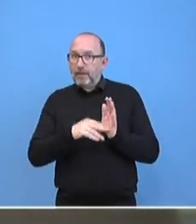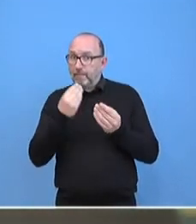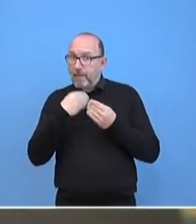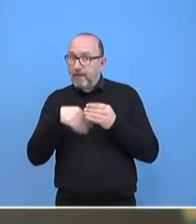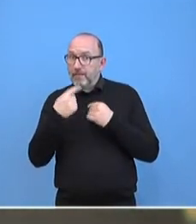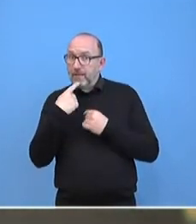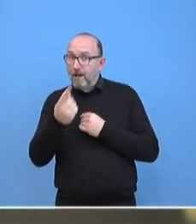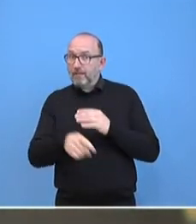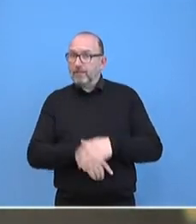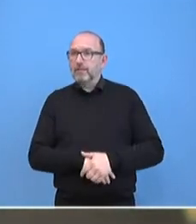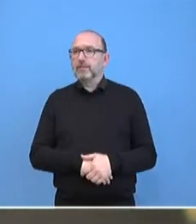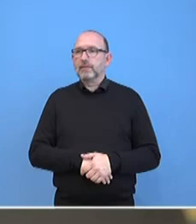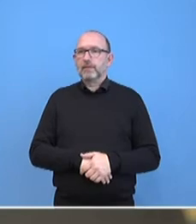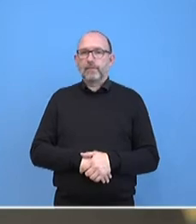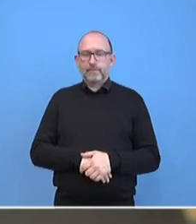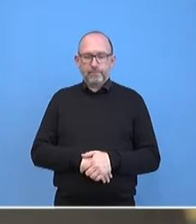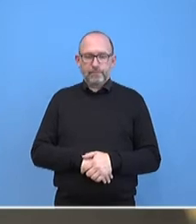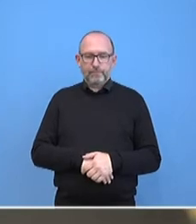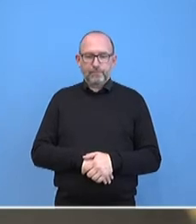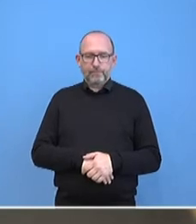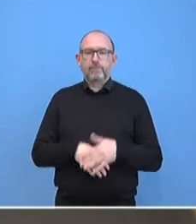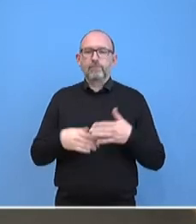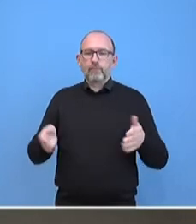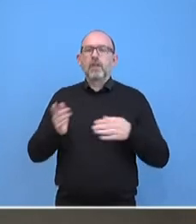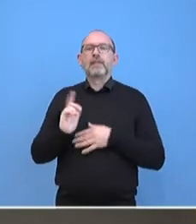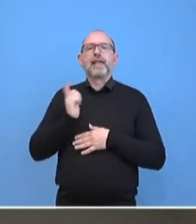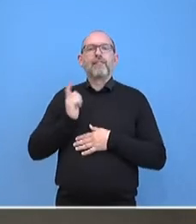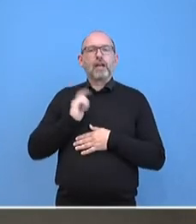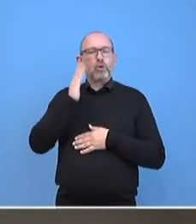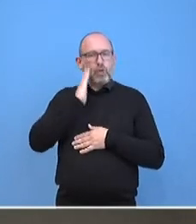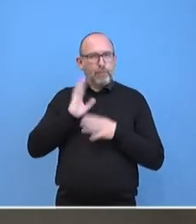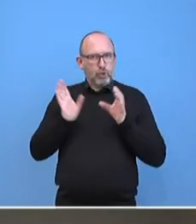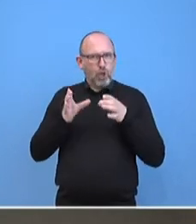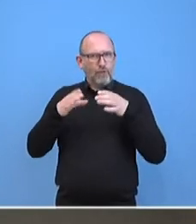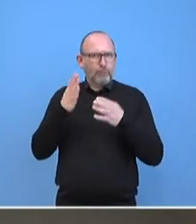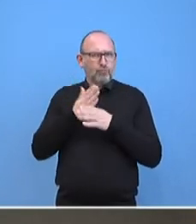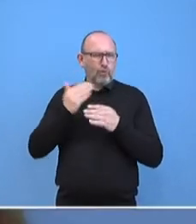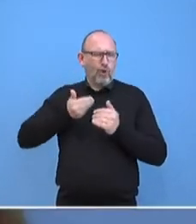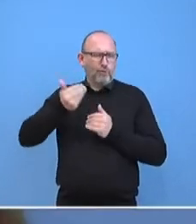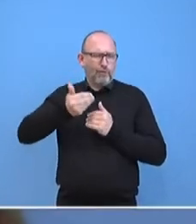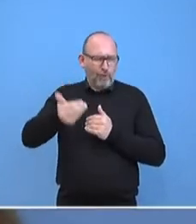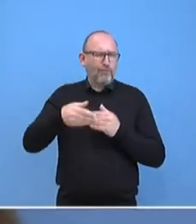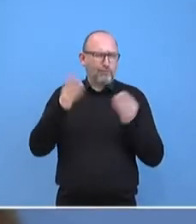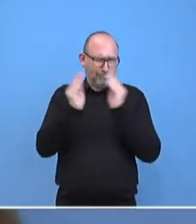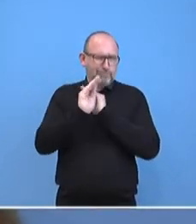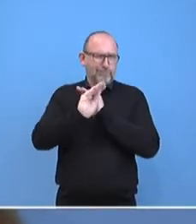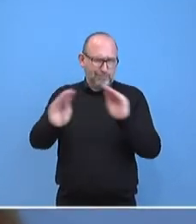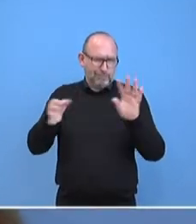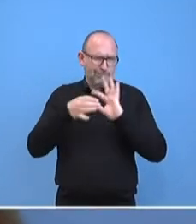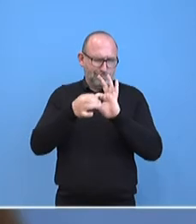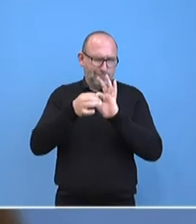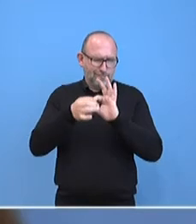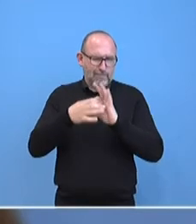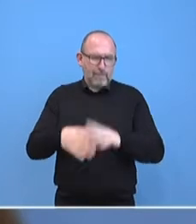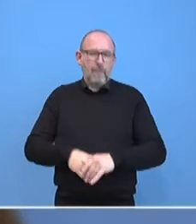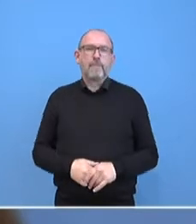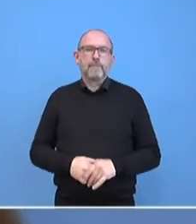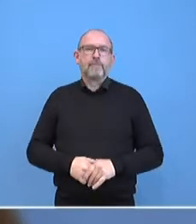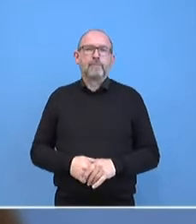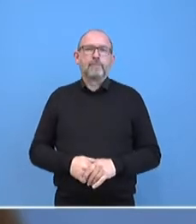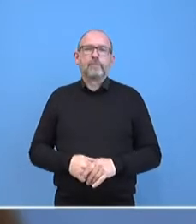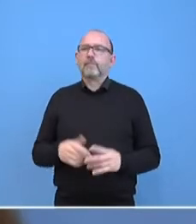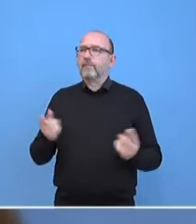Was die Erwartungen an die Libyen-Konferenz, haben wir uns ja schon vielfach an dieser Stelle dazu geäußert, dass wir